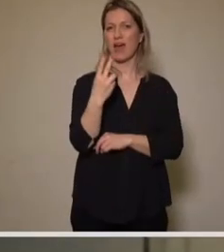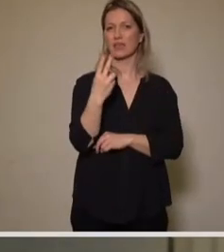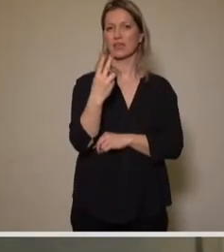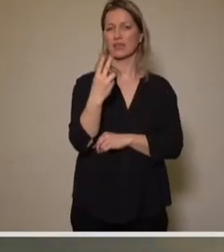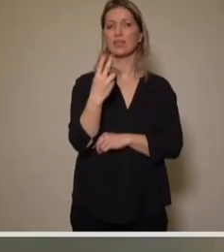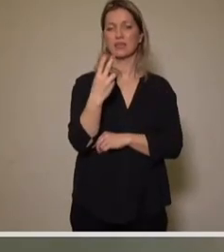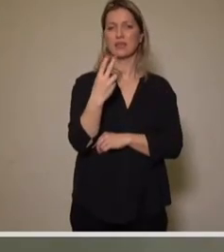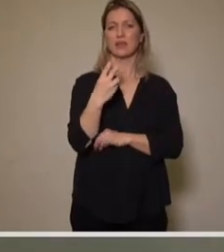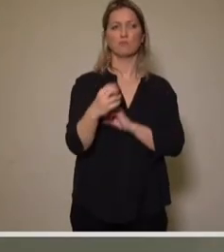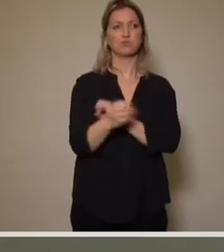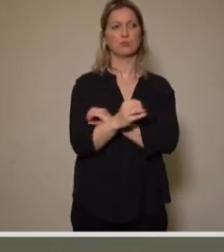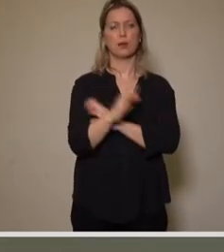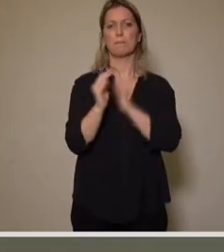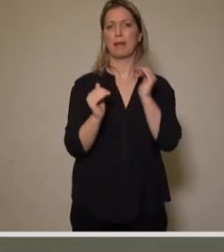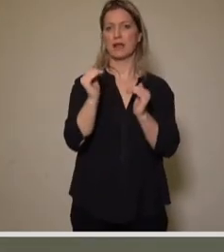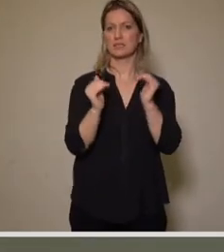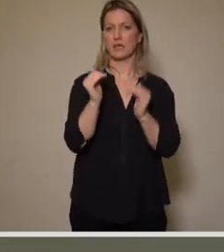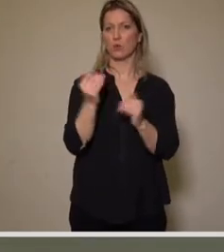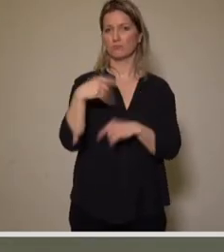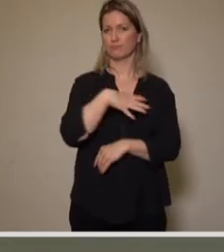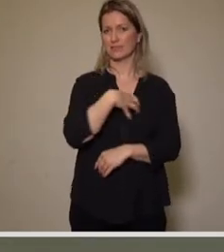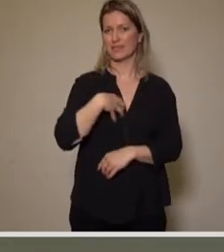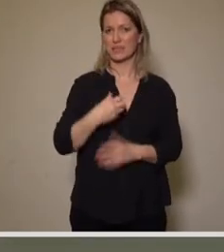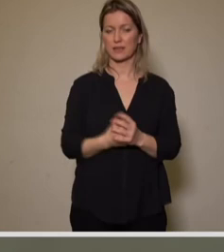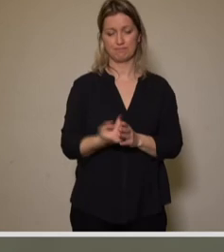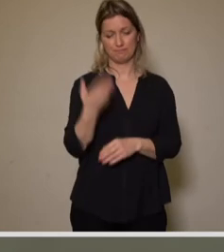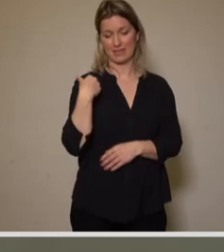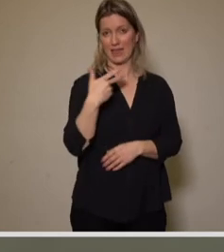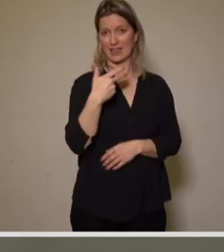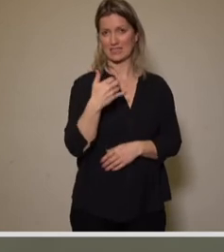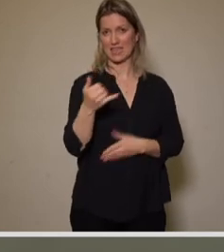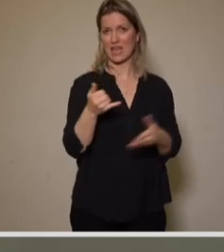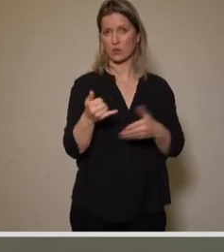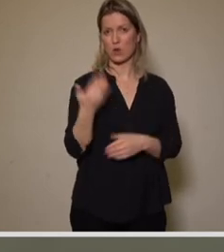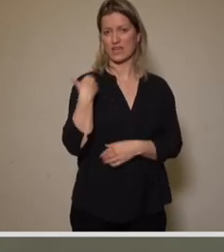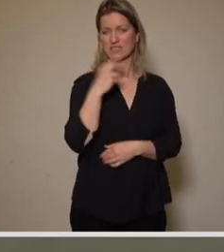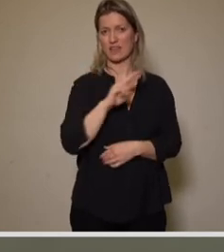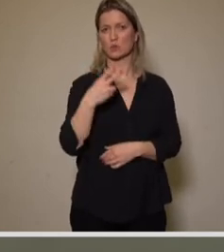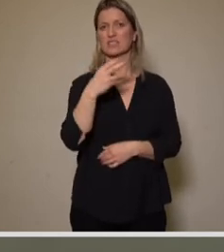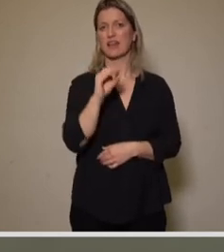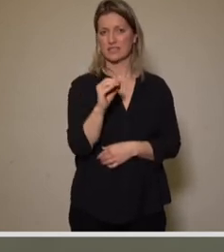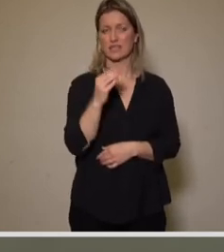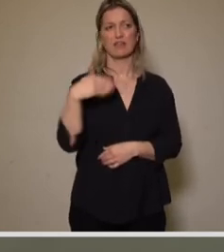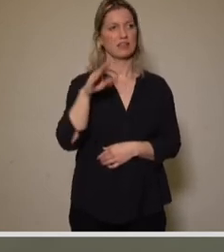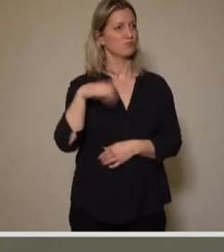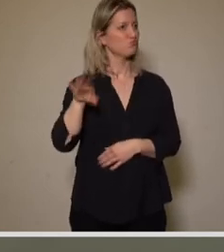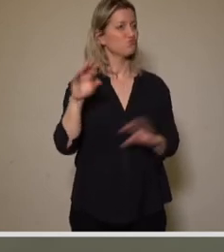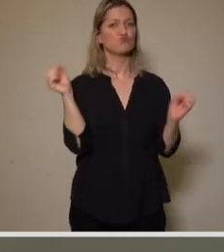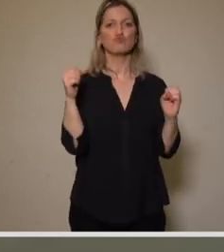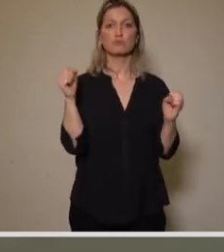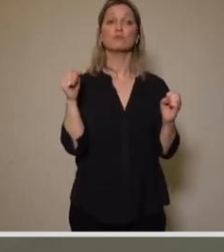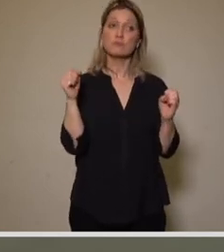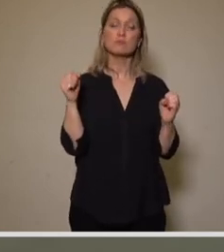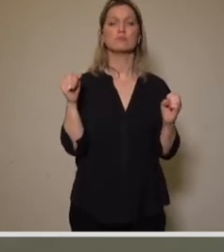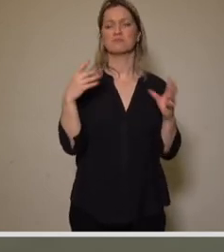Dresden. Dresden hat ja am 30. Januar 2020 beschlossen, den Klimaschutz